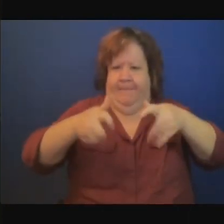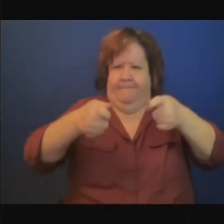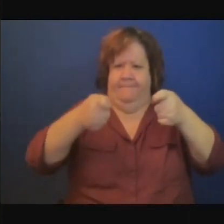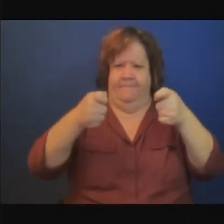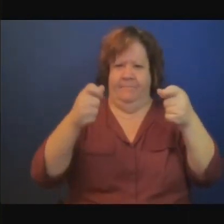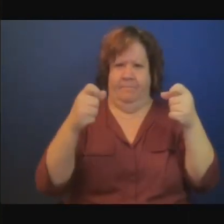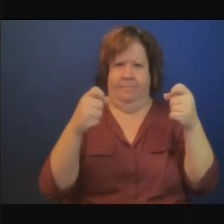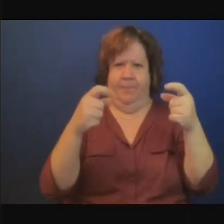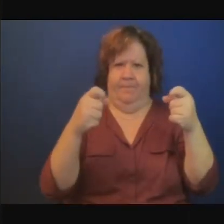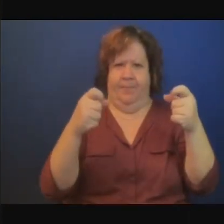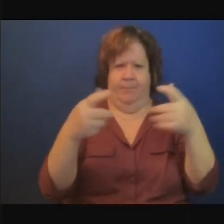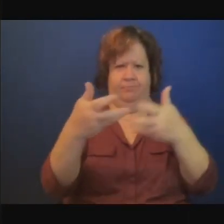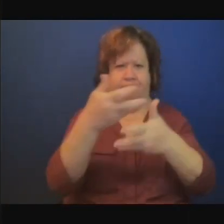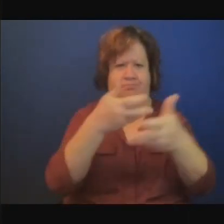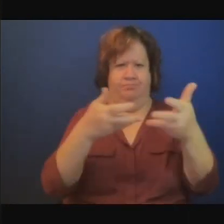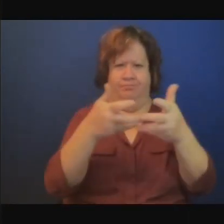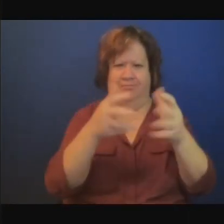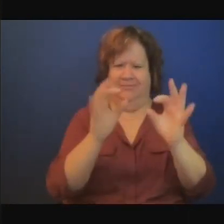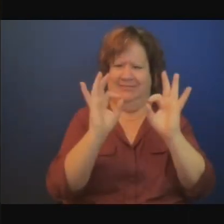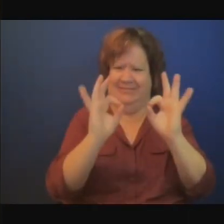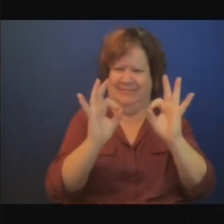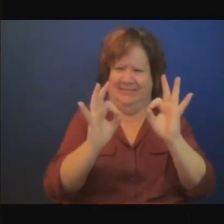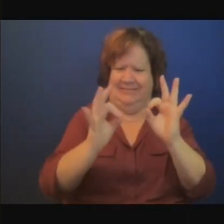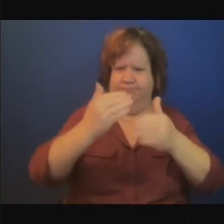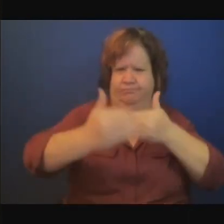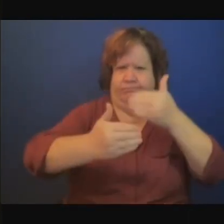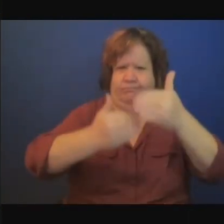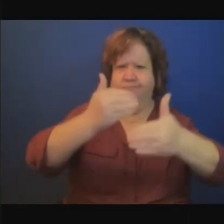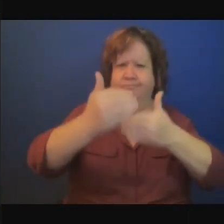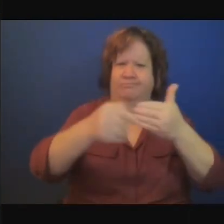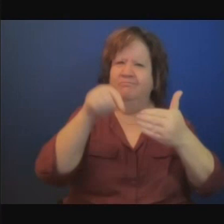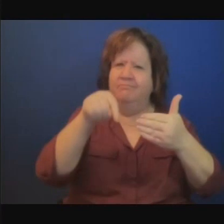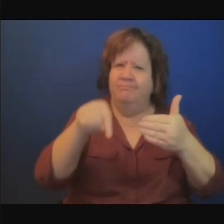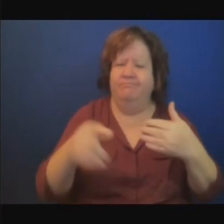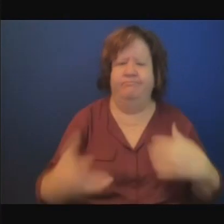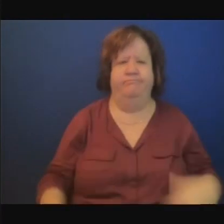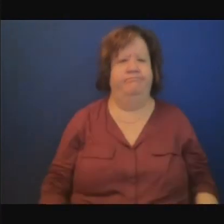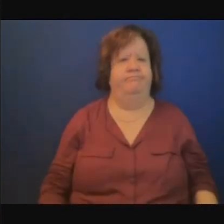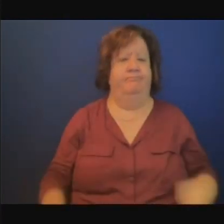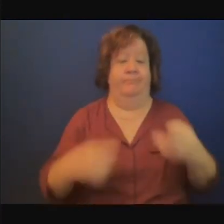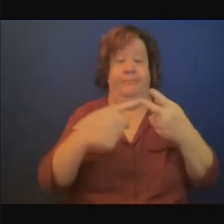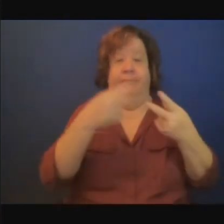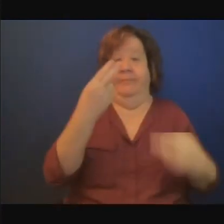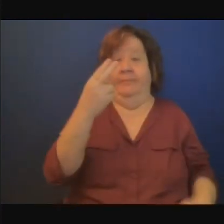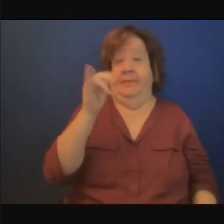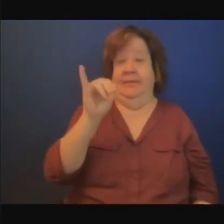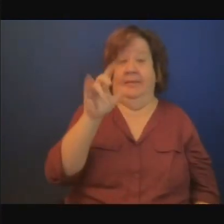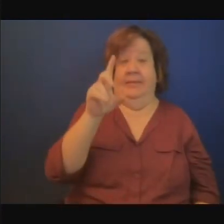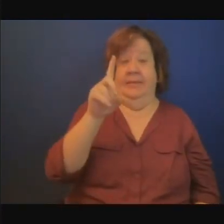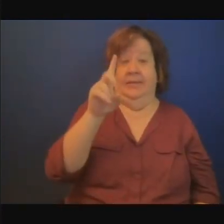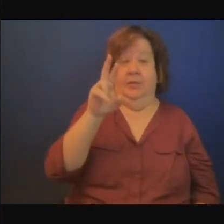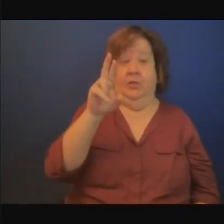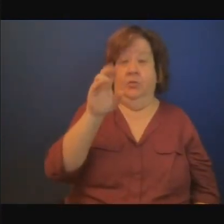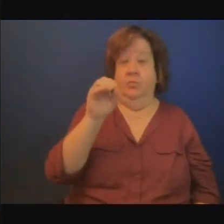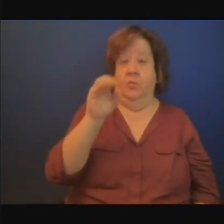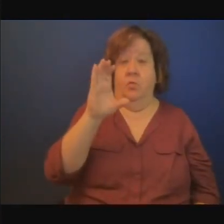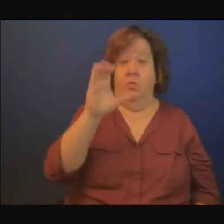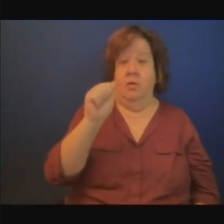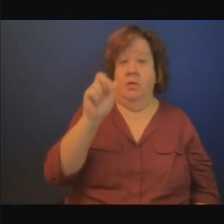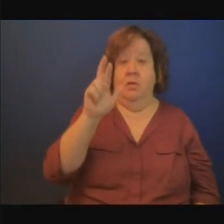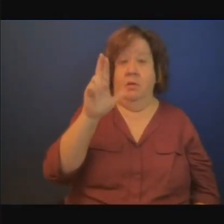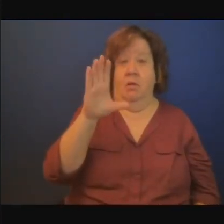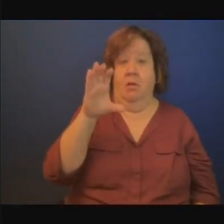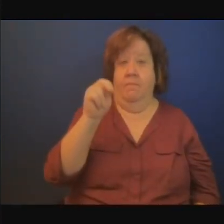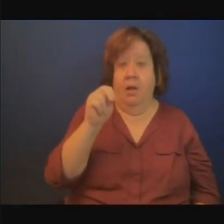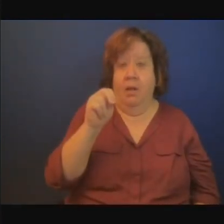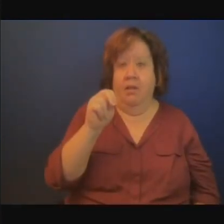les pertes d'hydrocarbures, les émissions de gaz à effet de serre, le torchage, tout